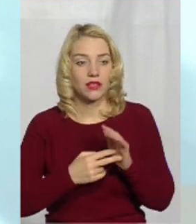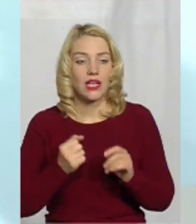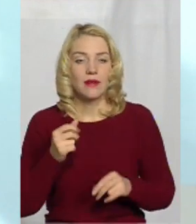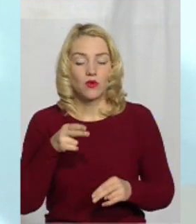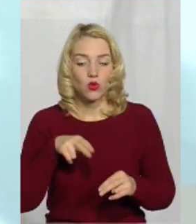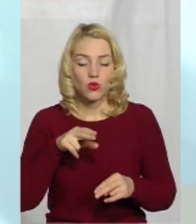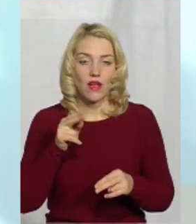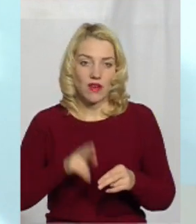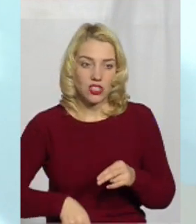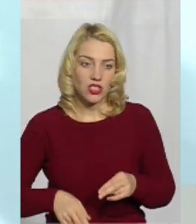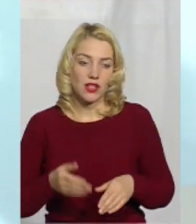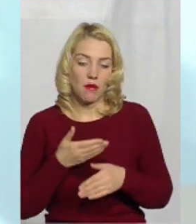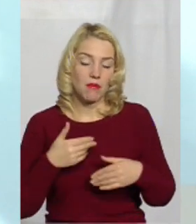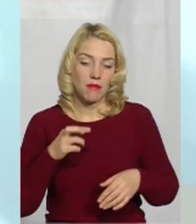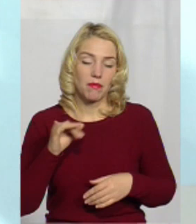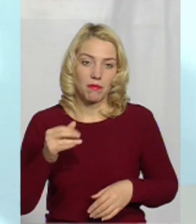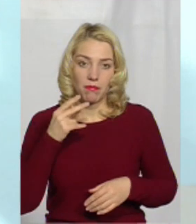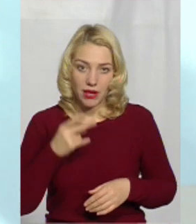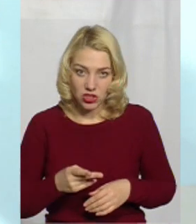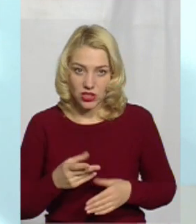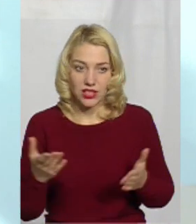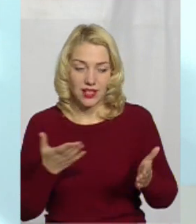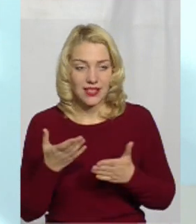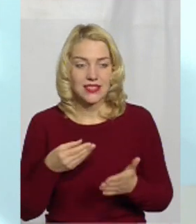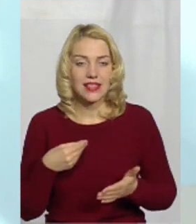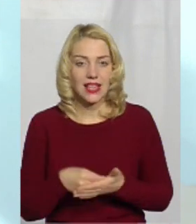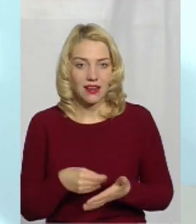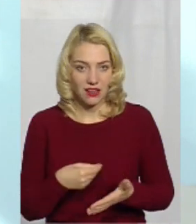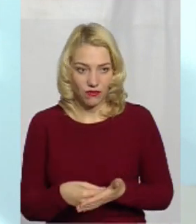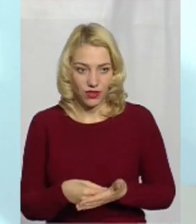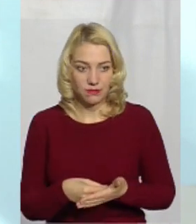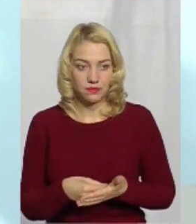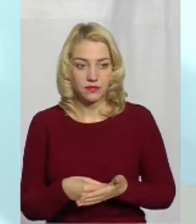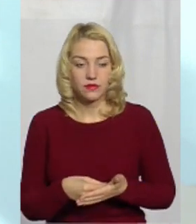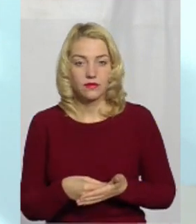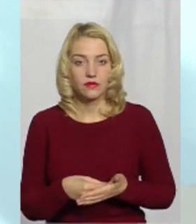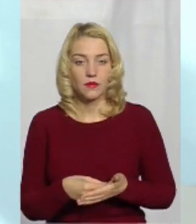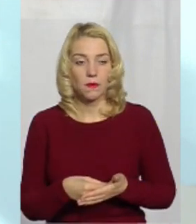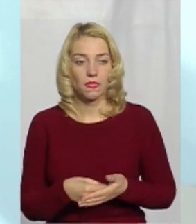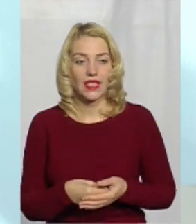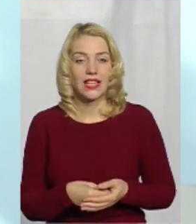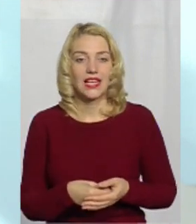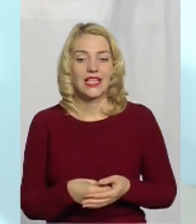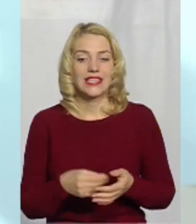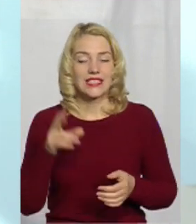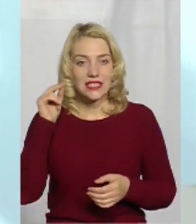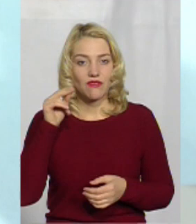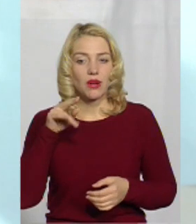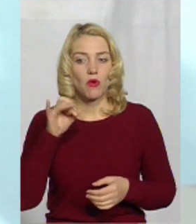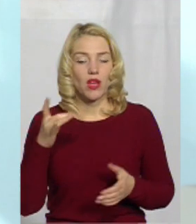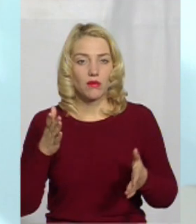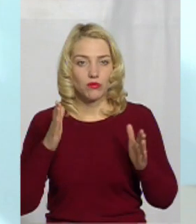завершення ми б вже бачили якісь тарифи, якісь цифри, по яких буде